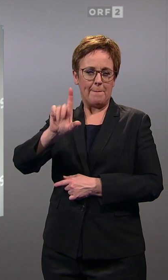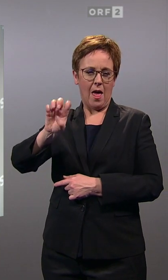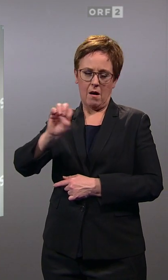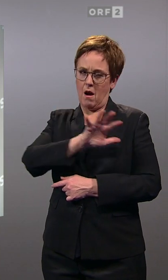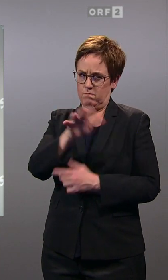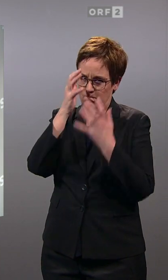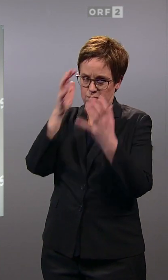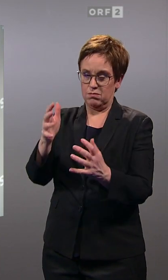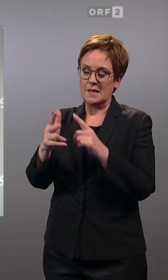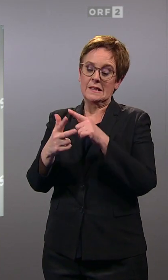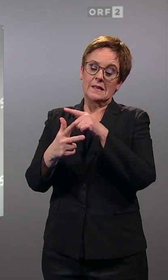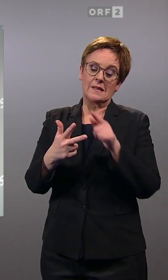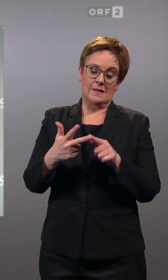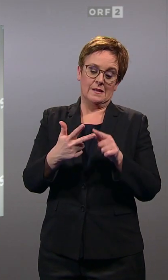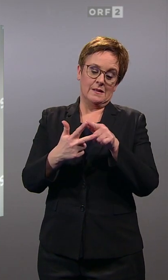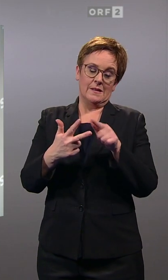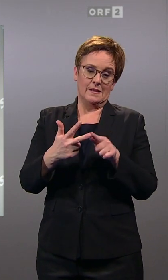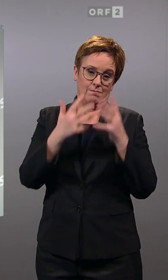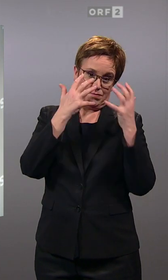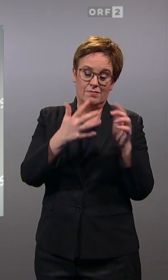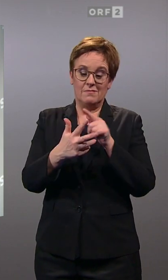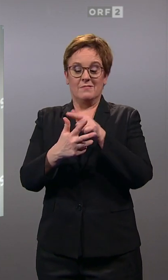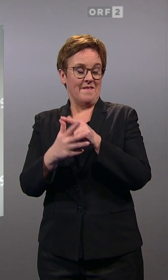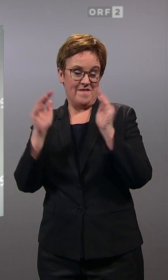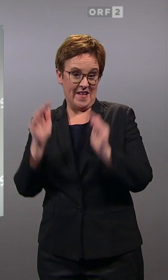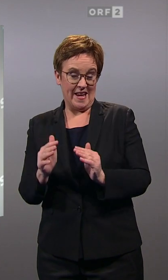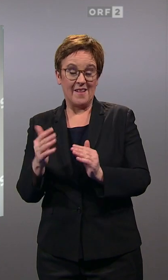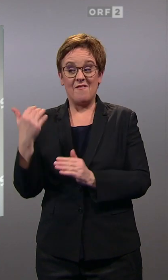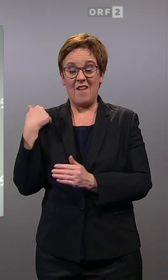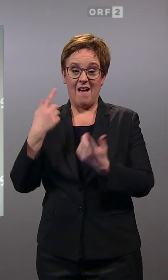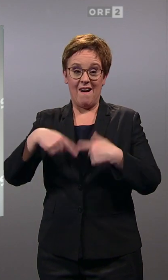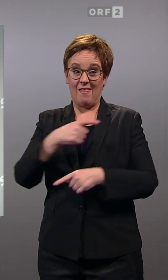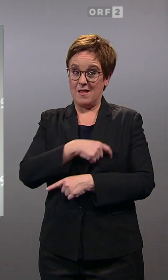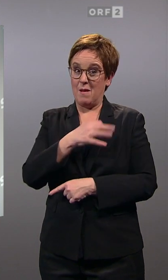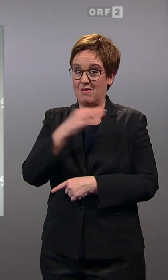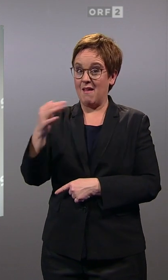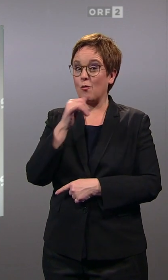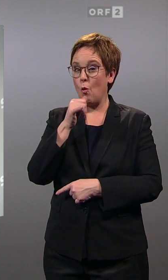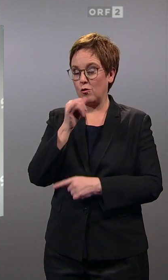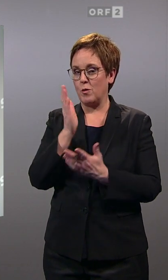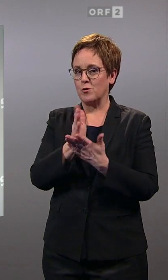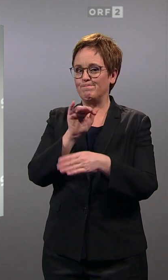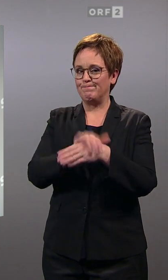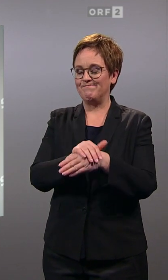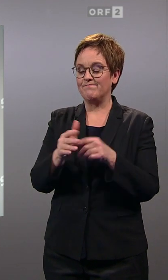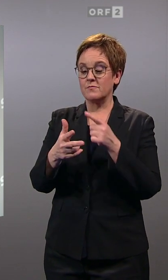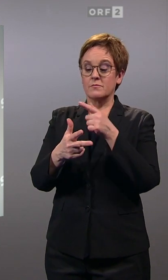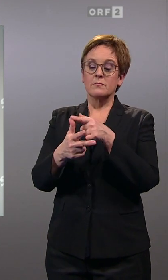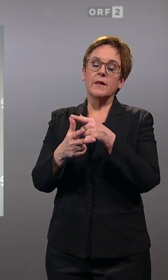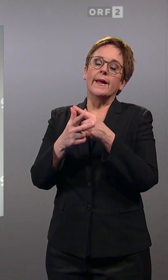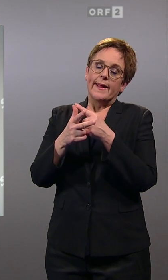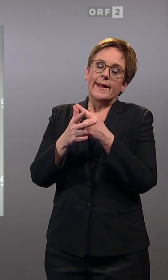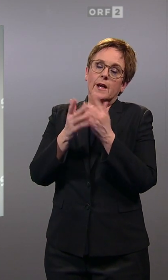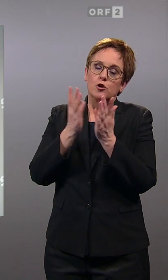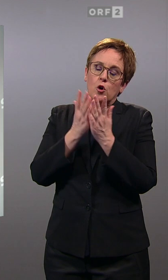Landespartei nicht so ganz unumstritten ist, das hat ja auch schon der Landesparteitag im Oktober gezeigt. Da hat Franz Schnabel zwar wieder etwas mehr Zustimmung